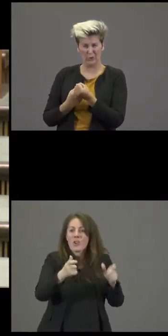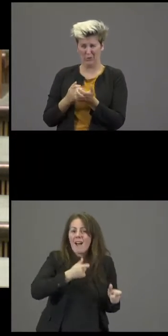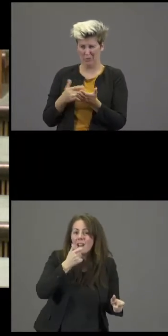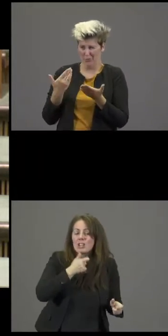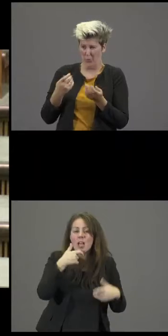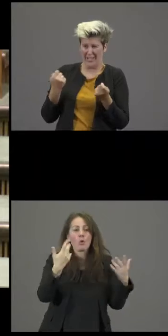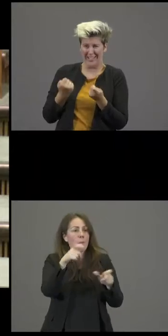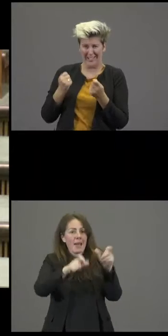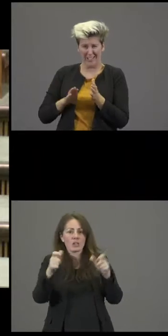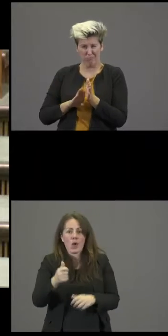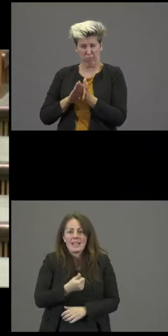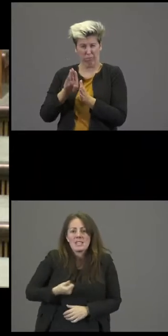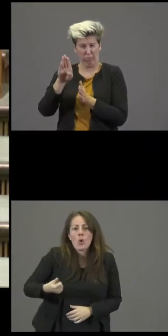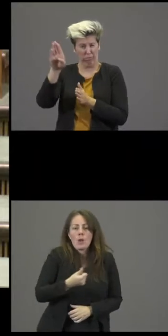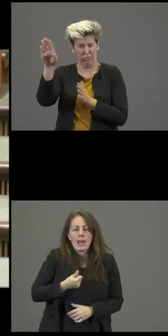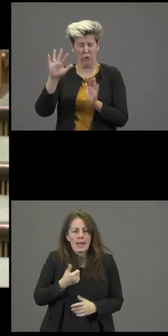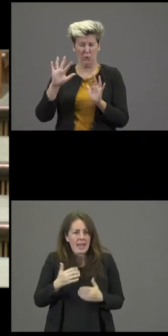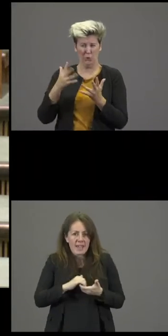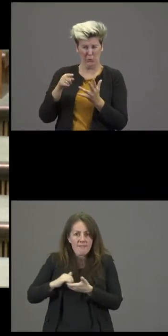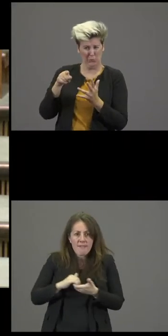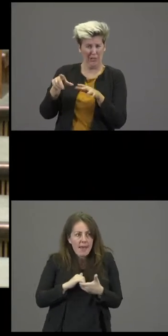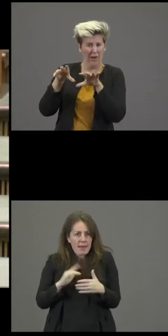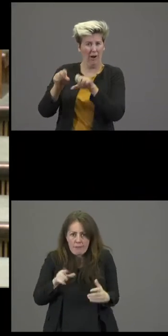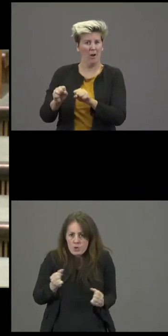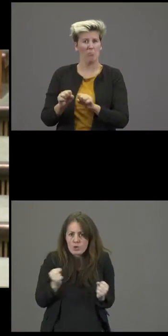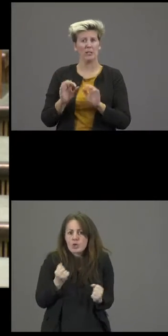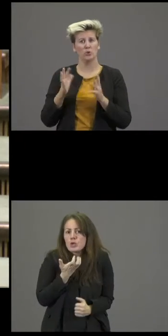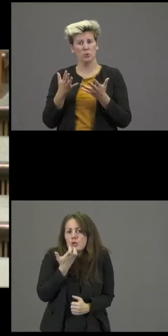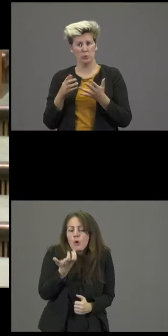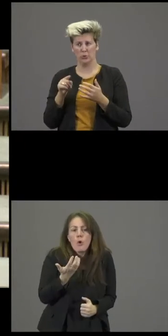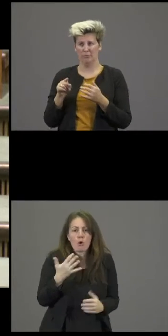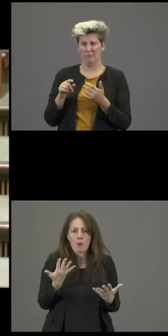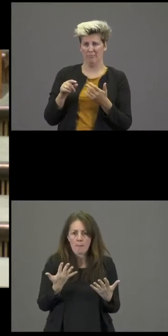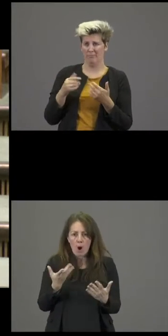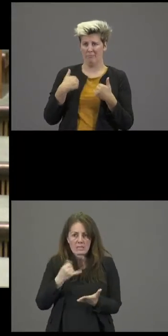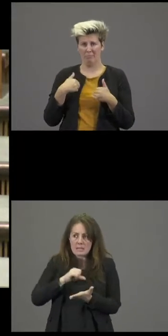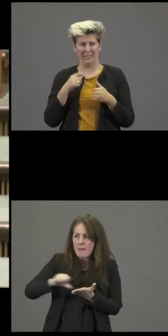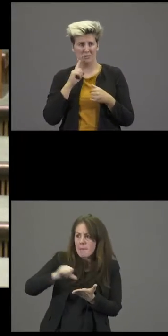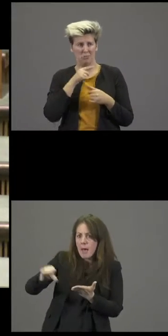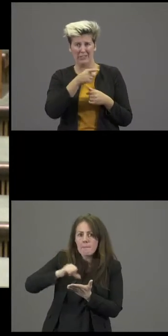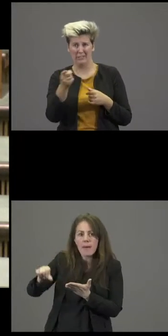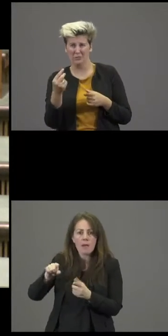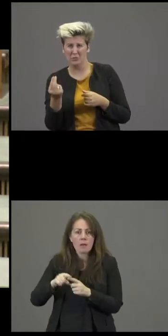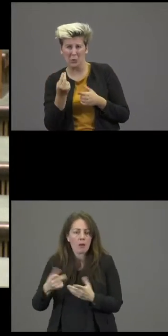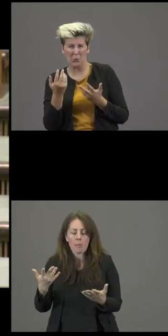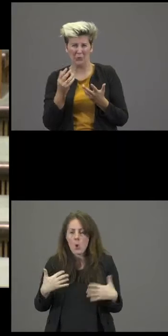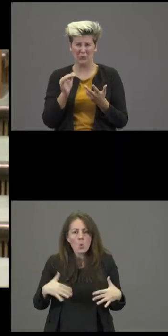isolées qui vont affronter l'hiver ? Comment affronter le poids des factures qui tombent et qui s'accumulent ? Alors, je sais que le gouvernement est sensible à